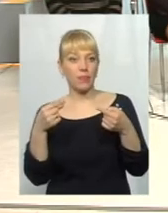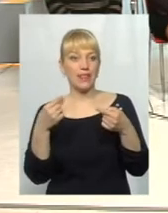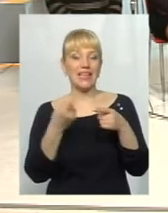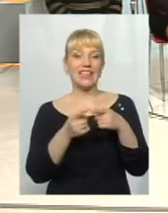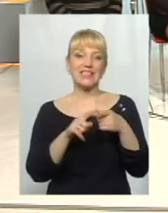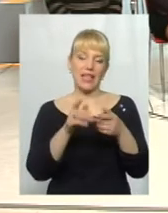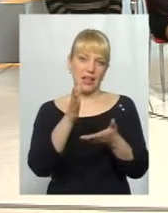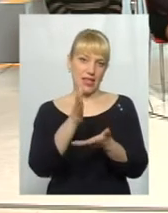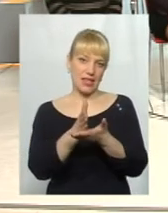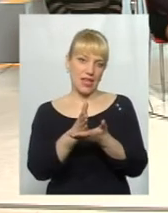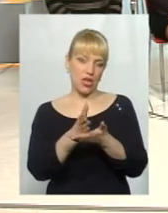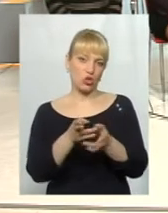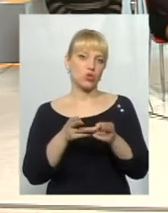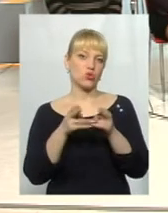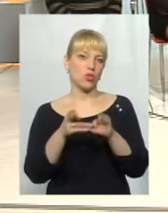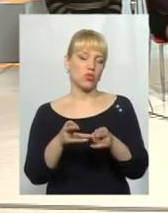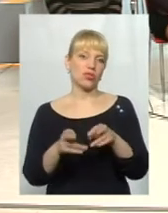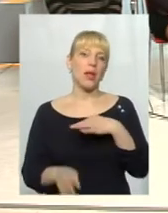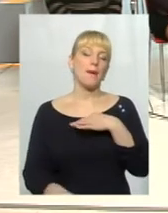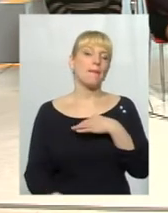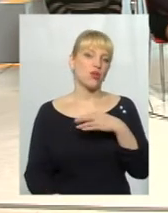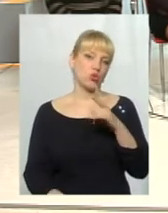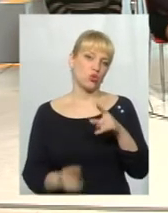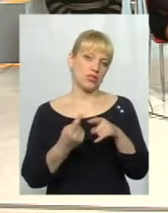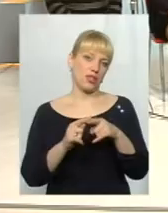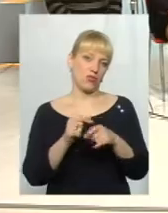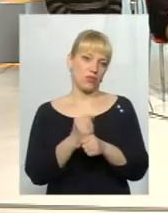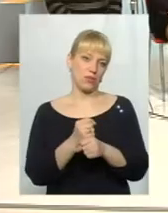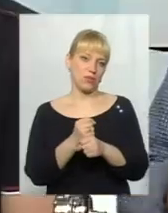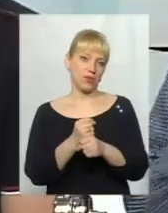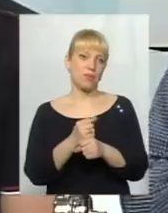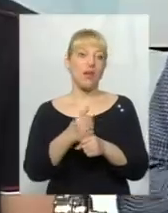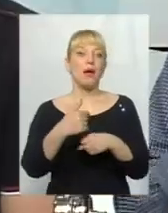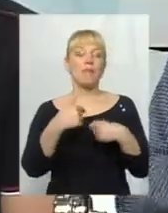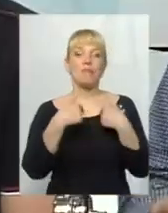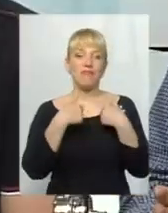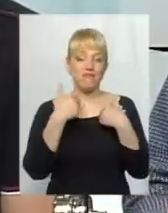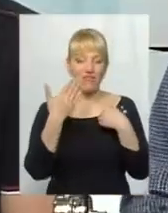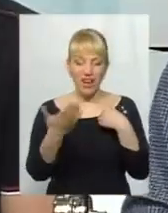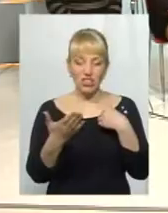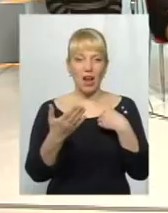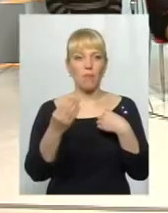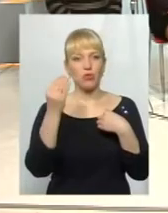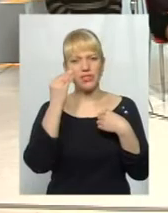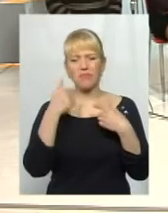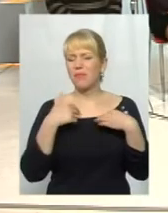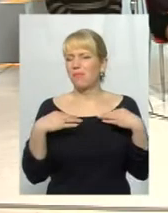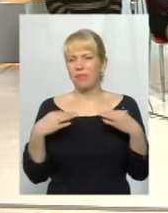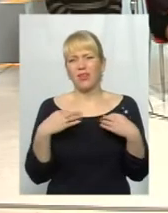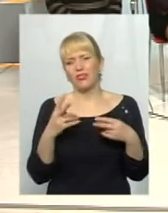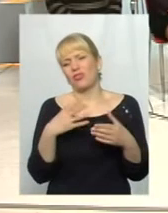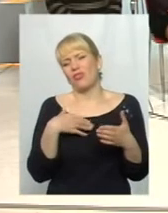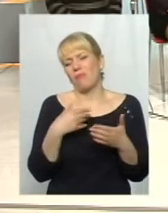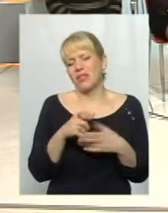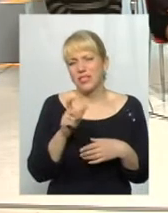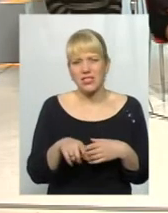І це є злочин. Байдуже від того, хто його вчиняє. Я ще раз хочу сказати, мені абсолютно байдуже. Чи це громадський активіст, чи це